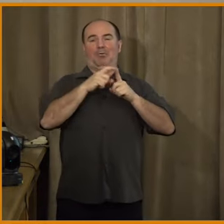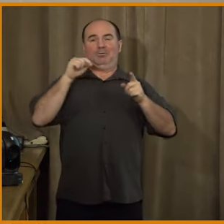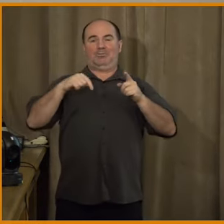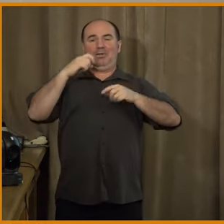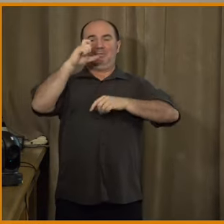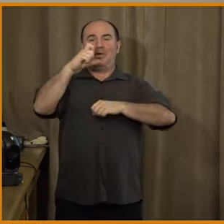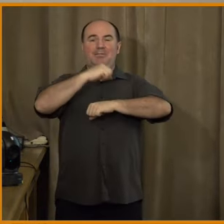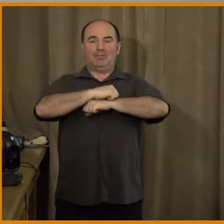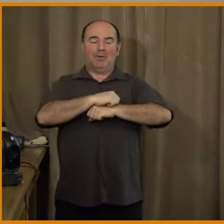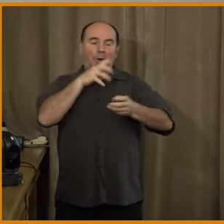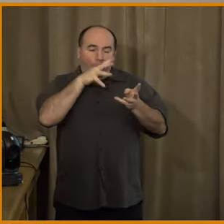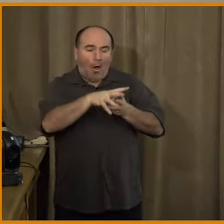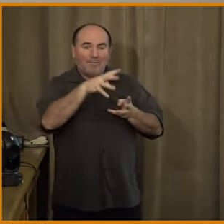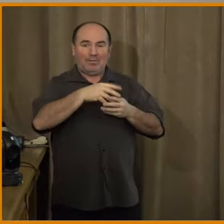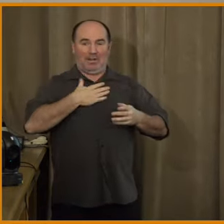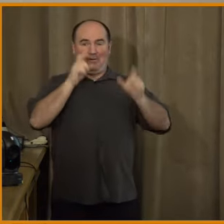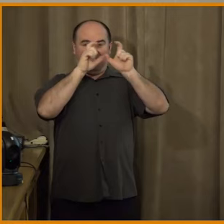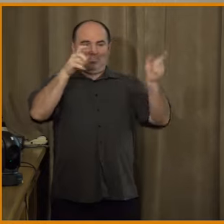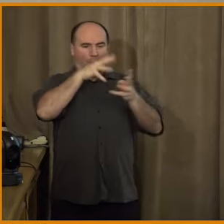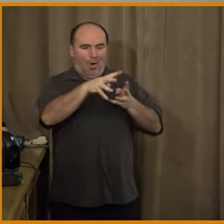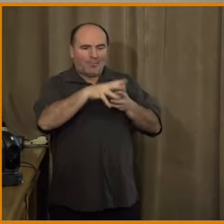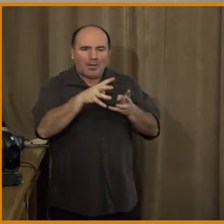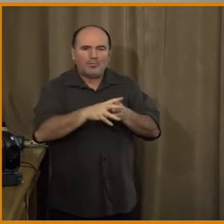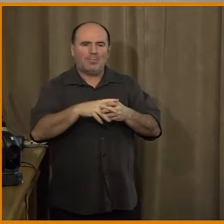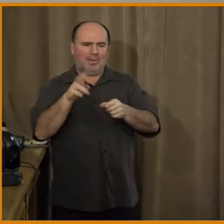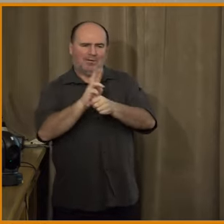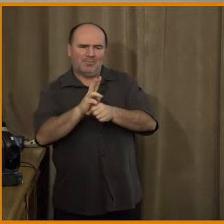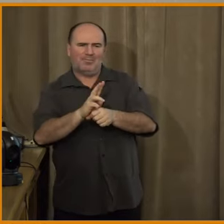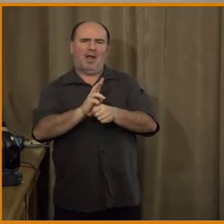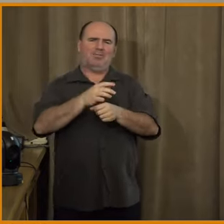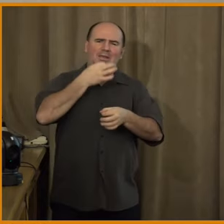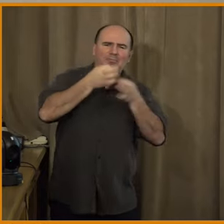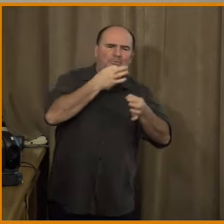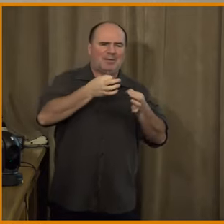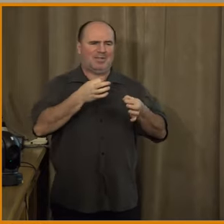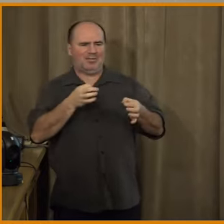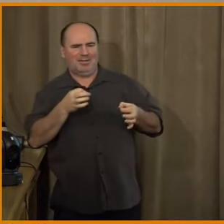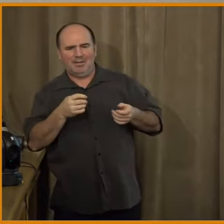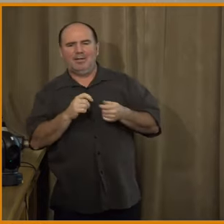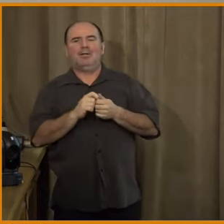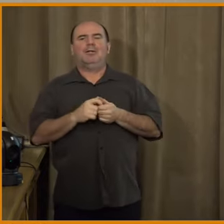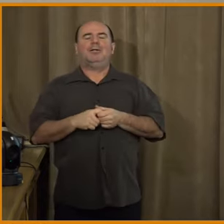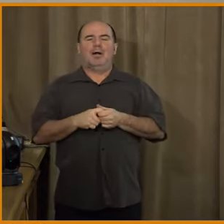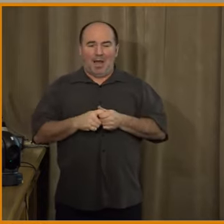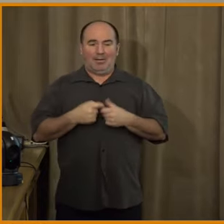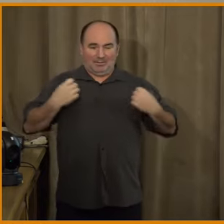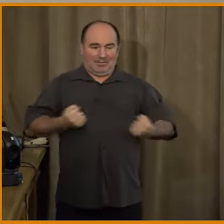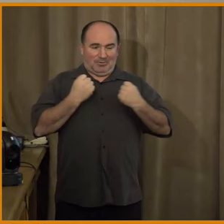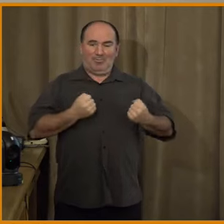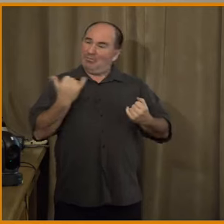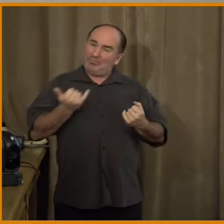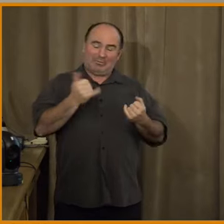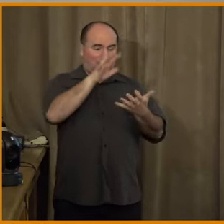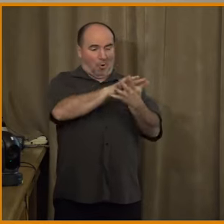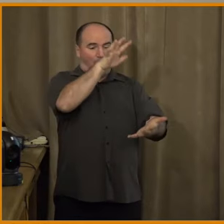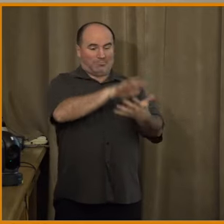faktické informace v zásadě. My se to nezabýváme tím, co ta dezinformace je, ale prostě se snažíme ten obsah ověřovat. Je to takové,